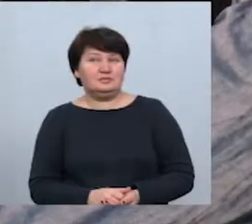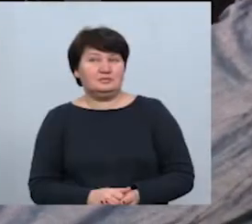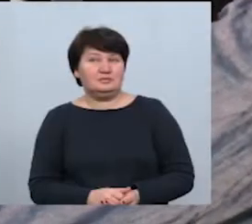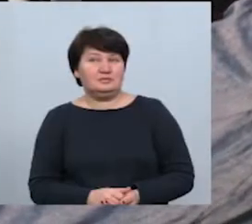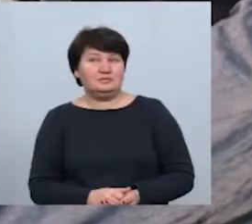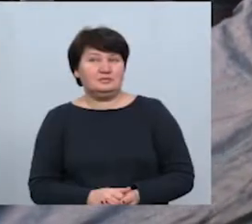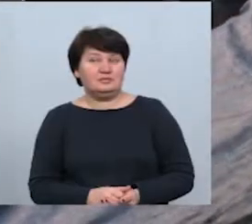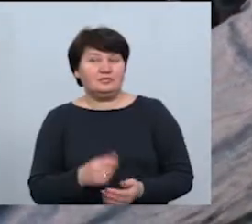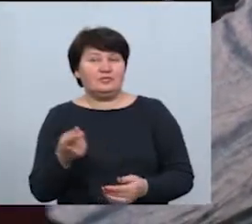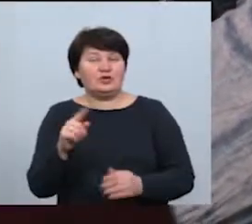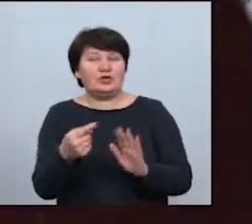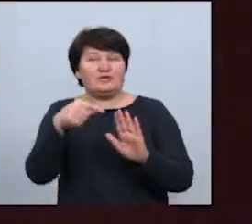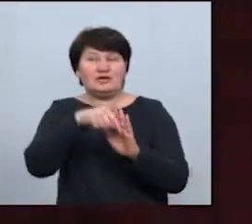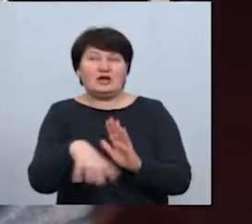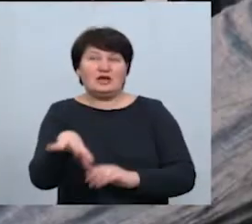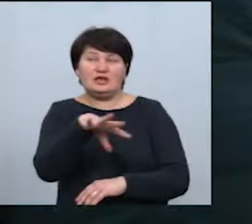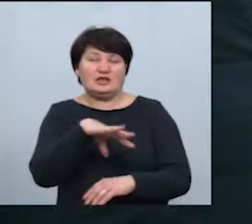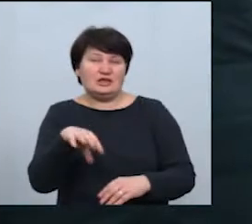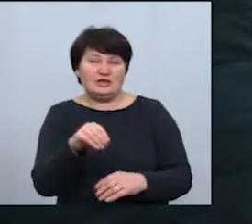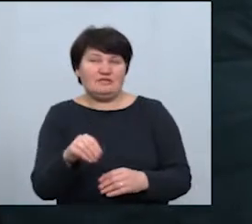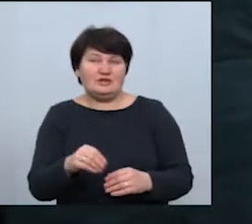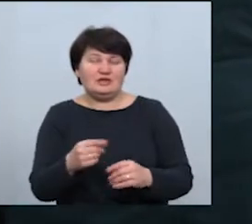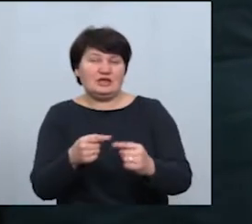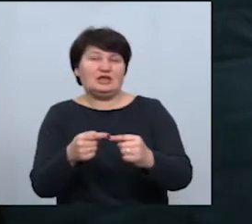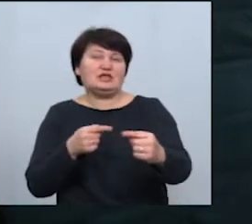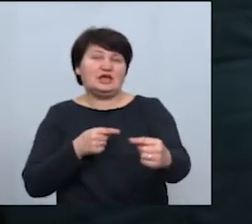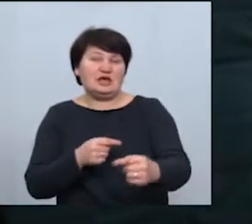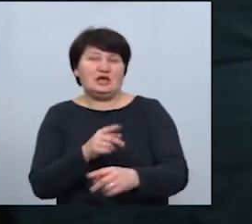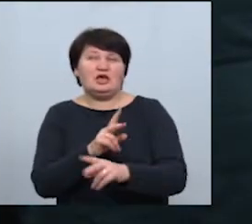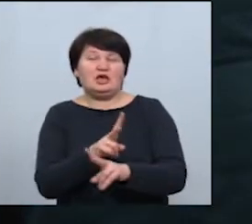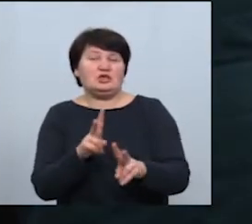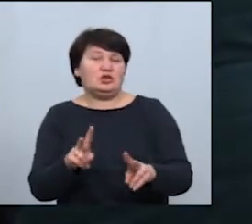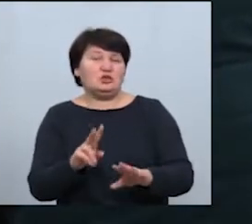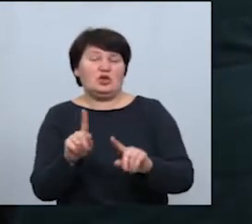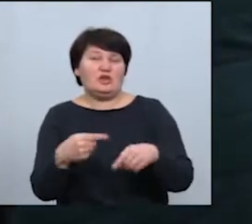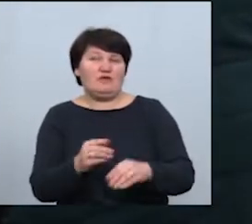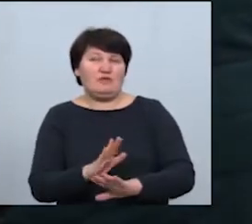Проте всередині не всі покупці тримають дистанцію, і ніхто в них цього не вимагає.